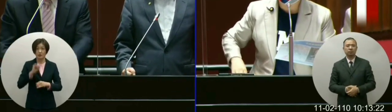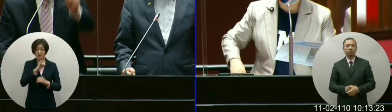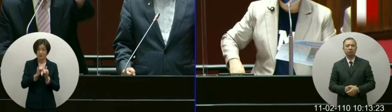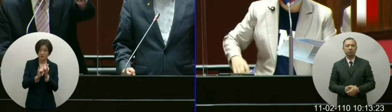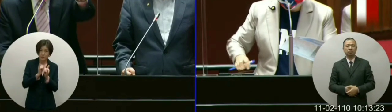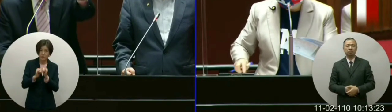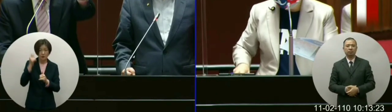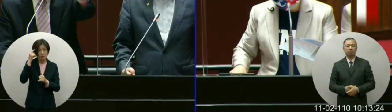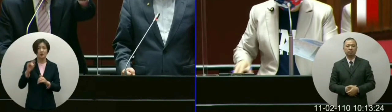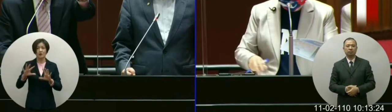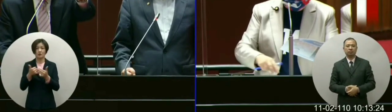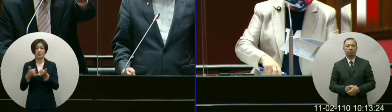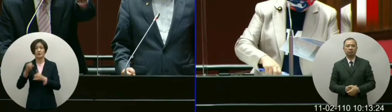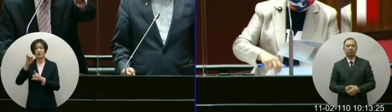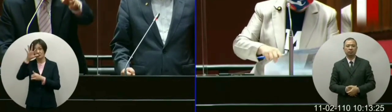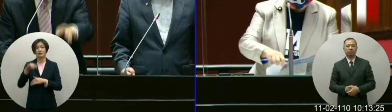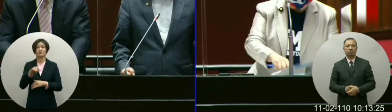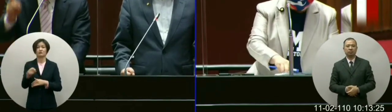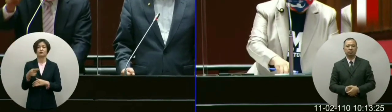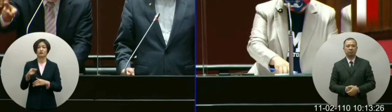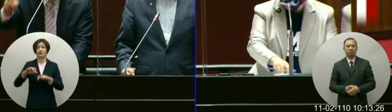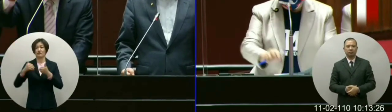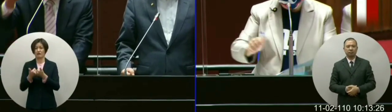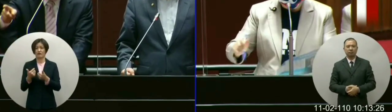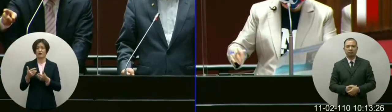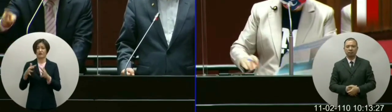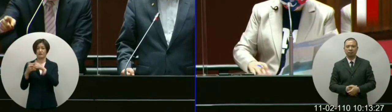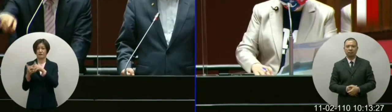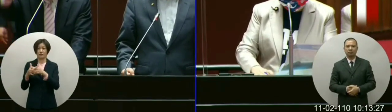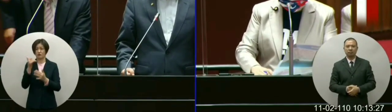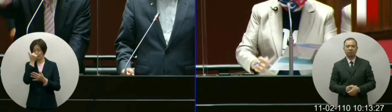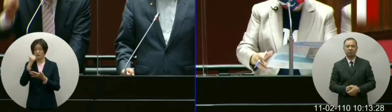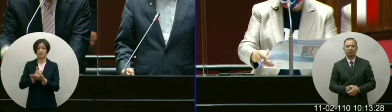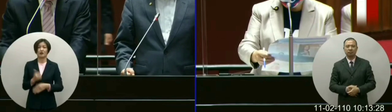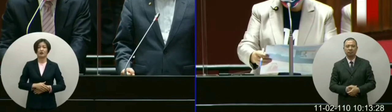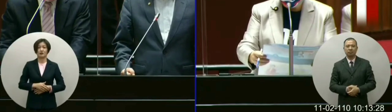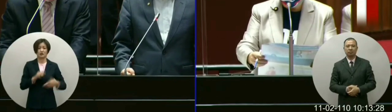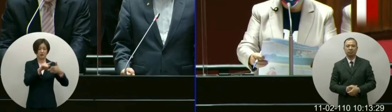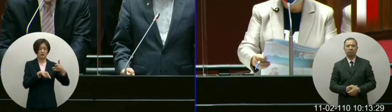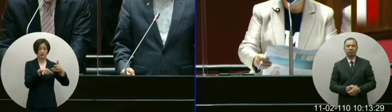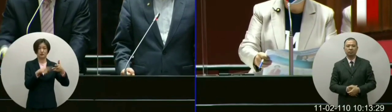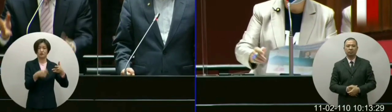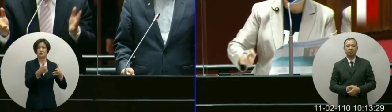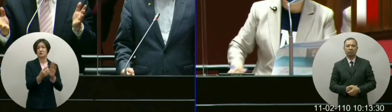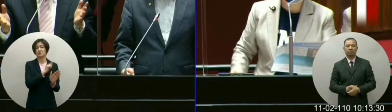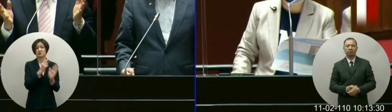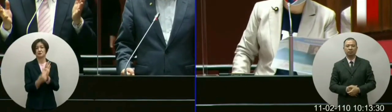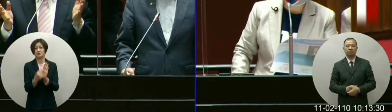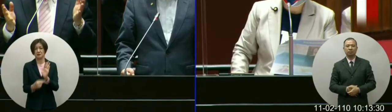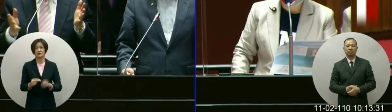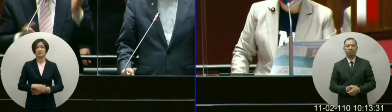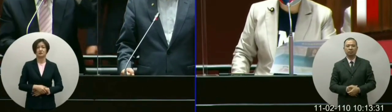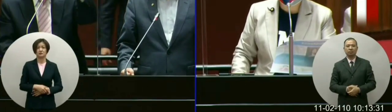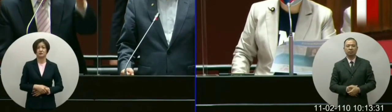都认为国民党这个就是在还美猪啊你看连朱立伦都讲这个是消敌吧而且